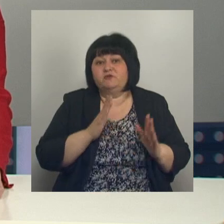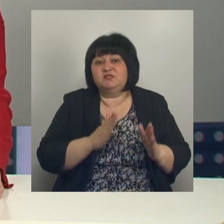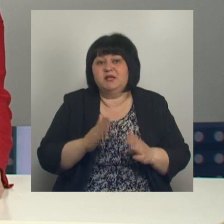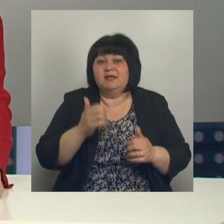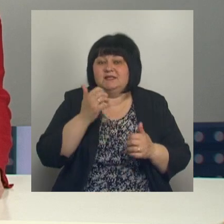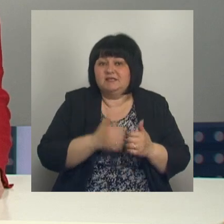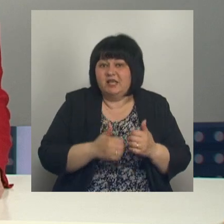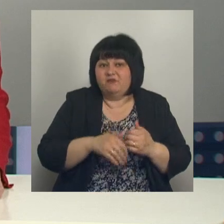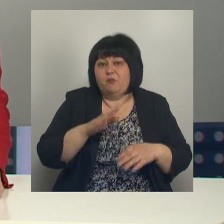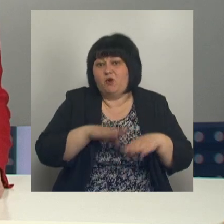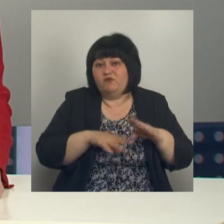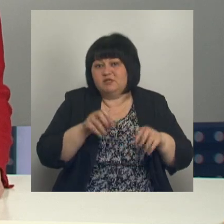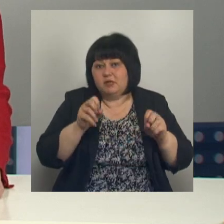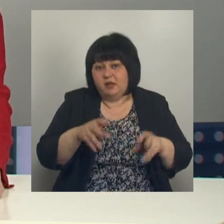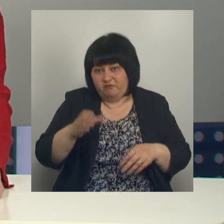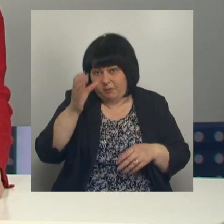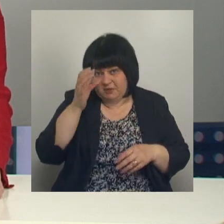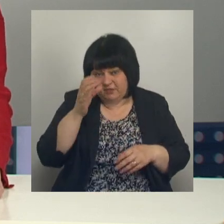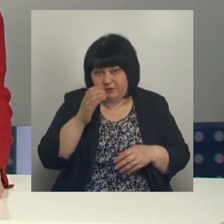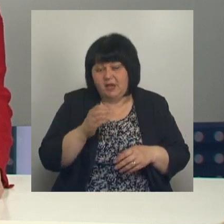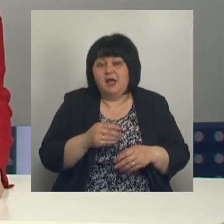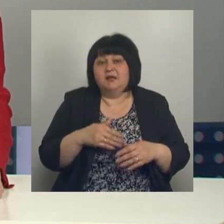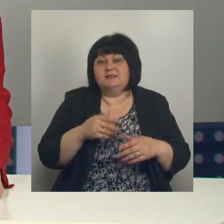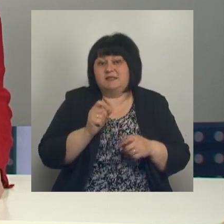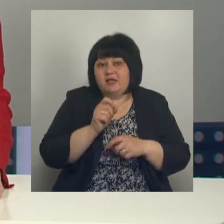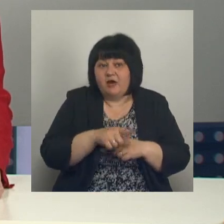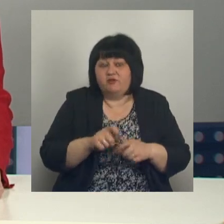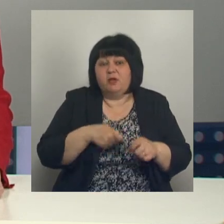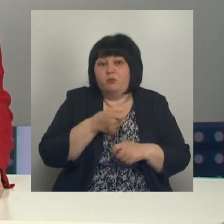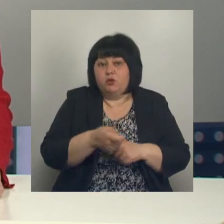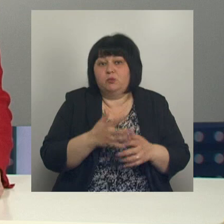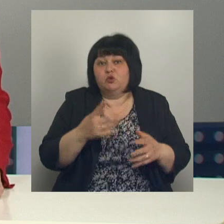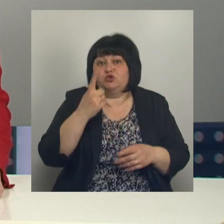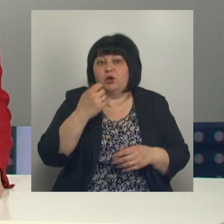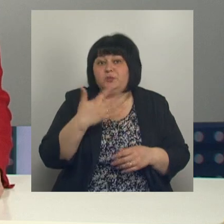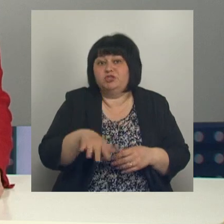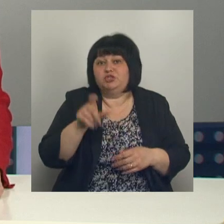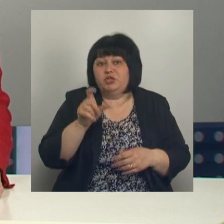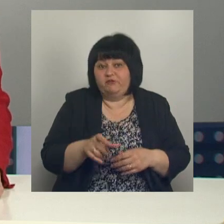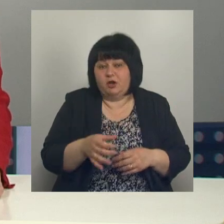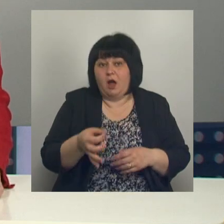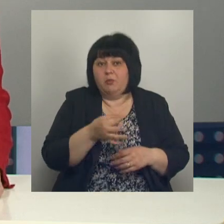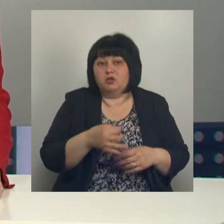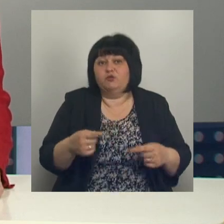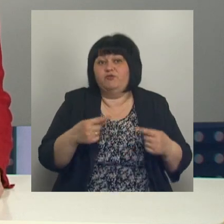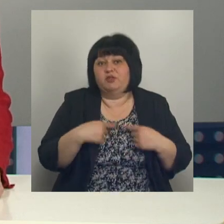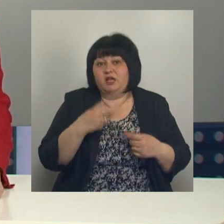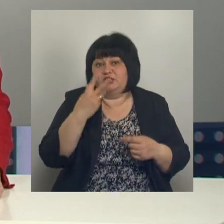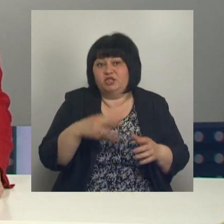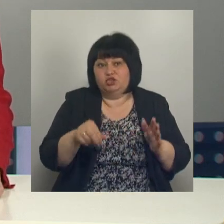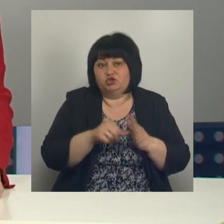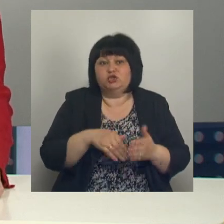среднего профессионального образования. Заявки на участие подали больше 150 человек. В областном финале 36